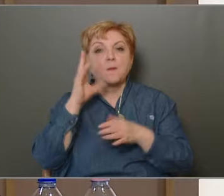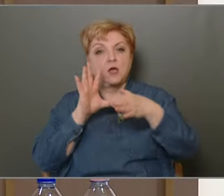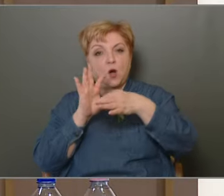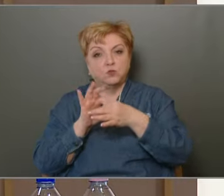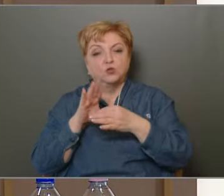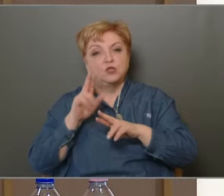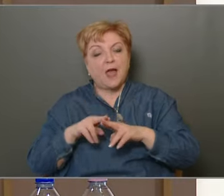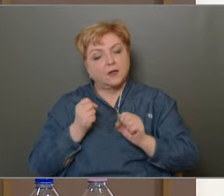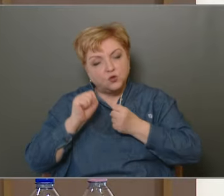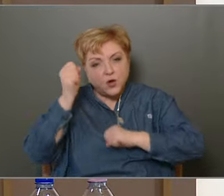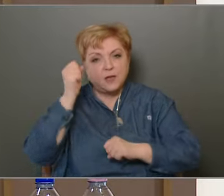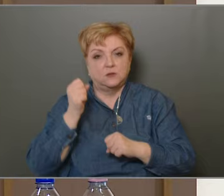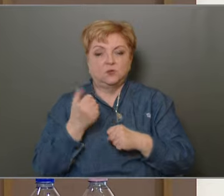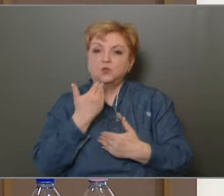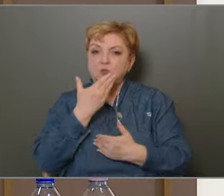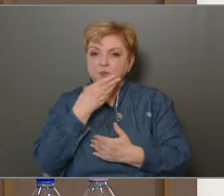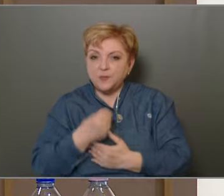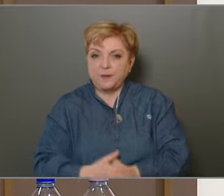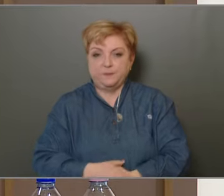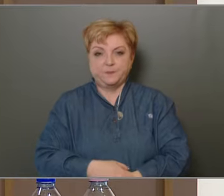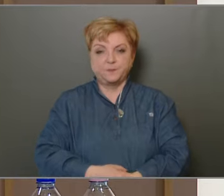és mi is erre törekszünk a jövőben is, köszönöm szépen